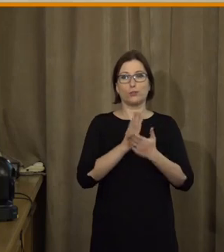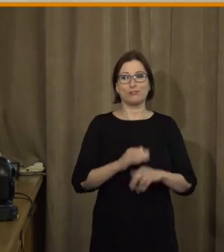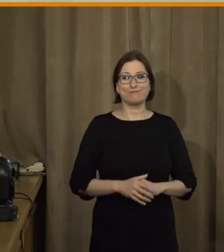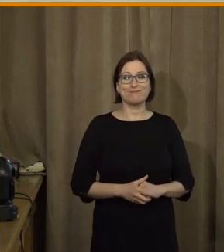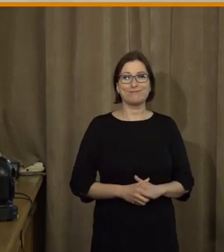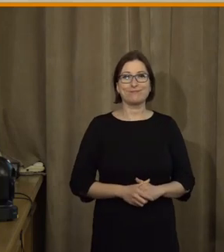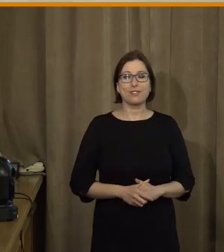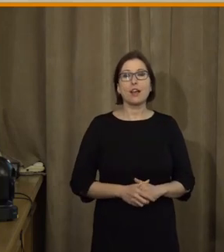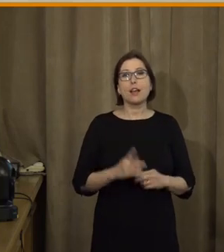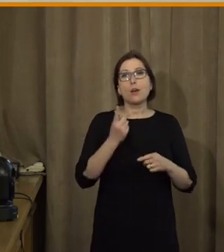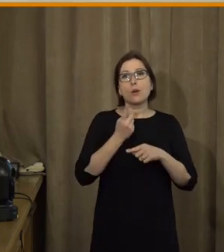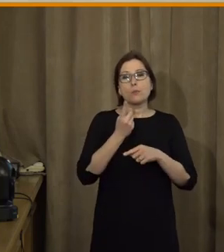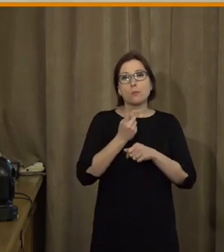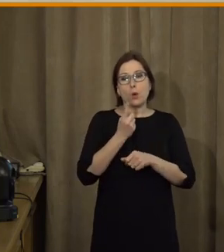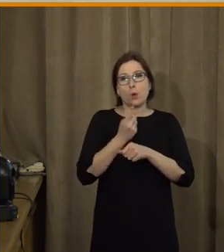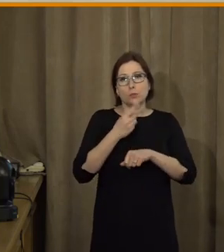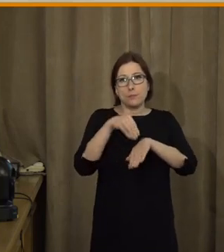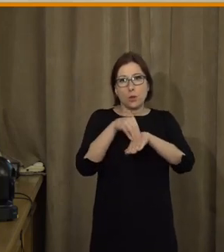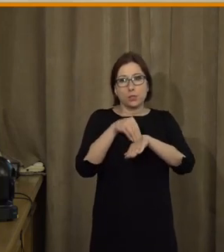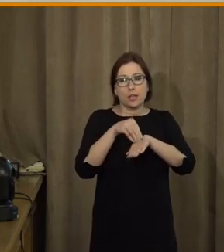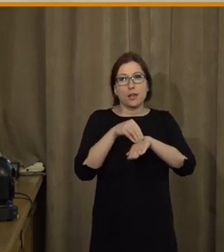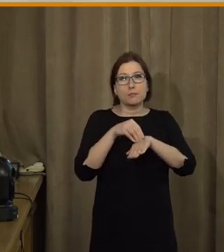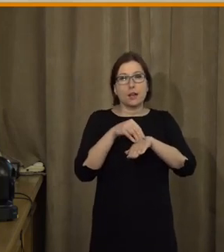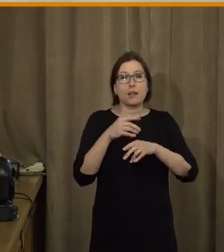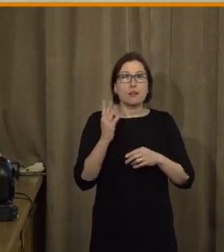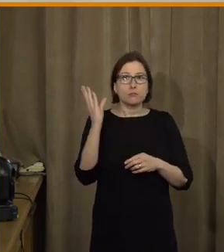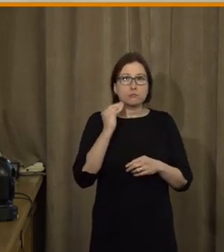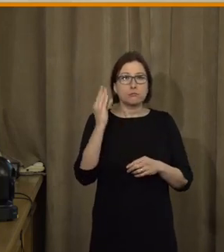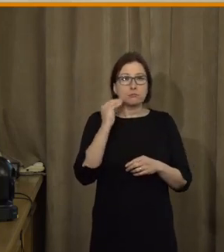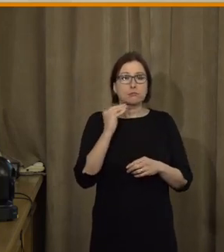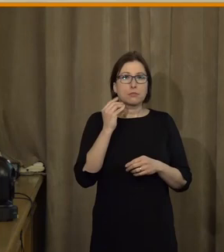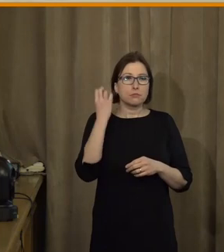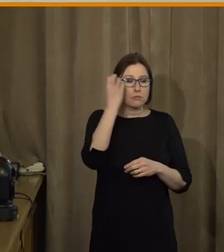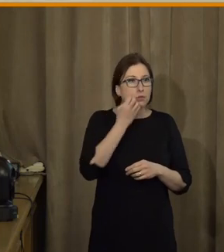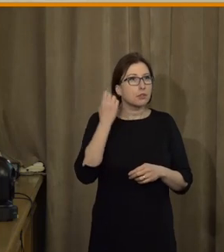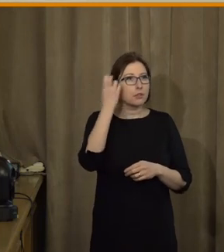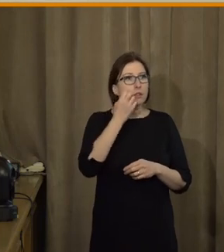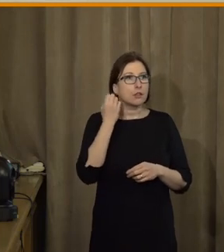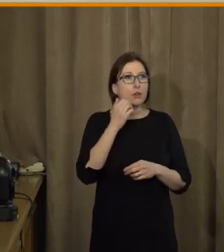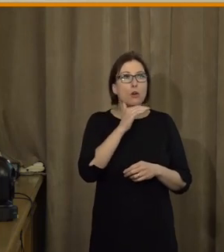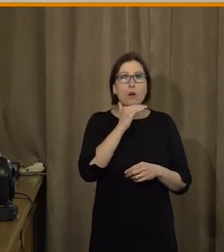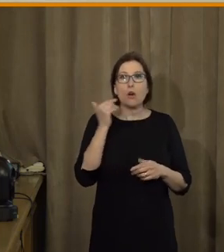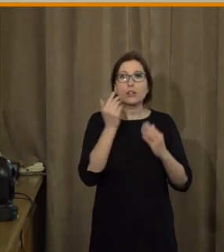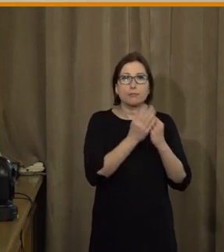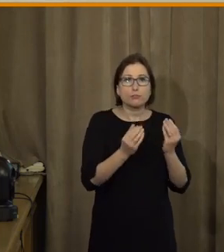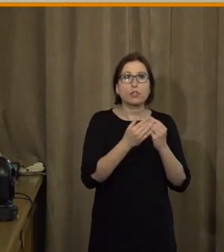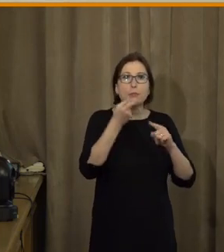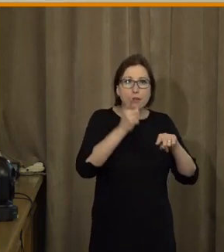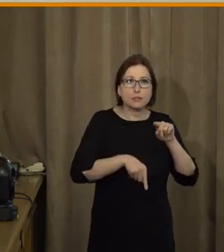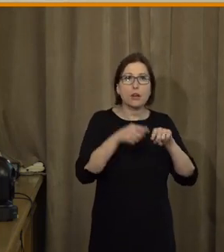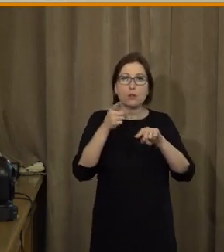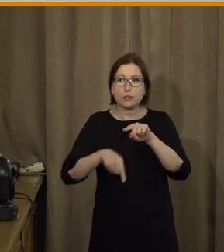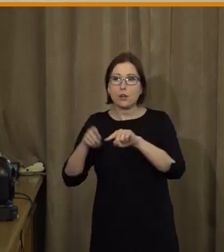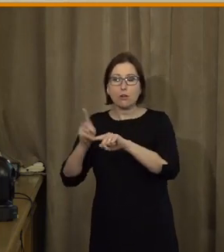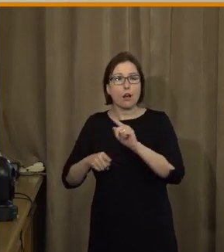Spíš taková poznámka na okra, jak to takhle prostě poslouchám, tak se mi hodí hlavou mnoho v podstatě příběhů a